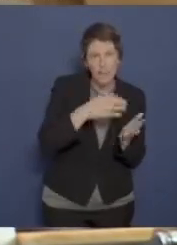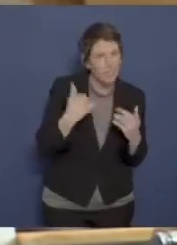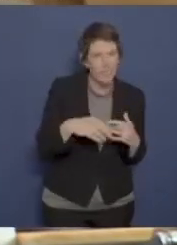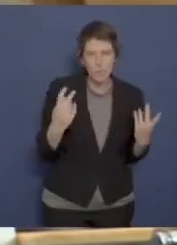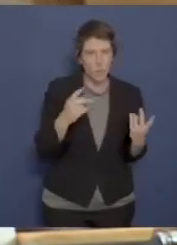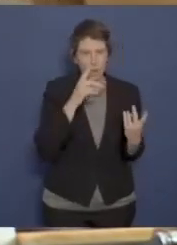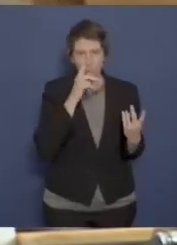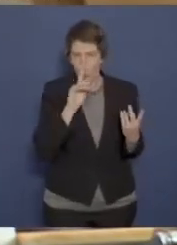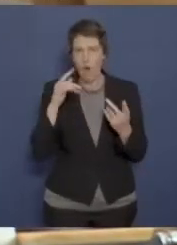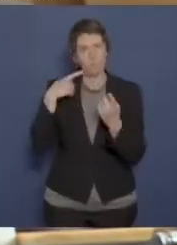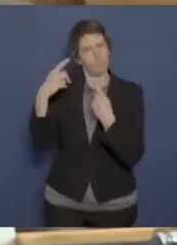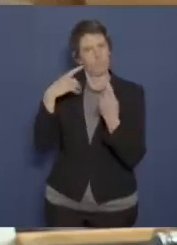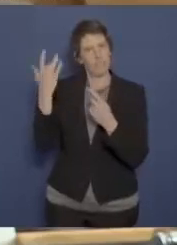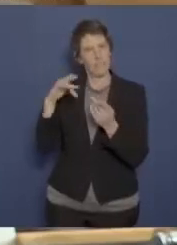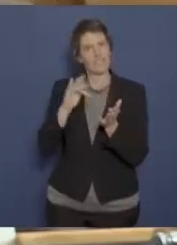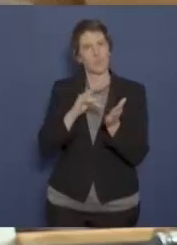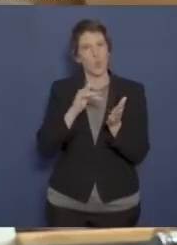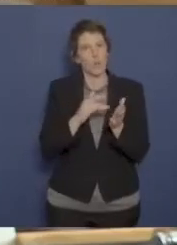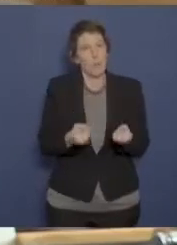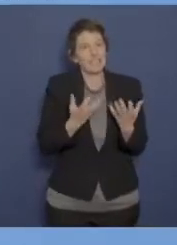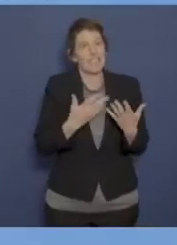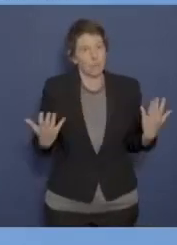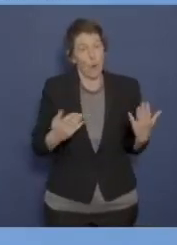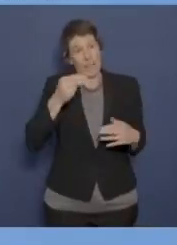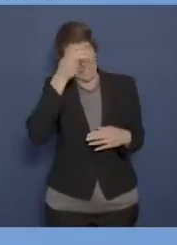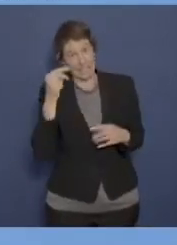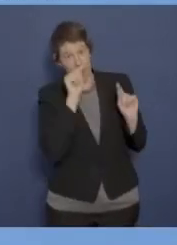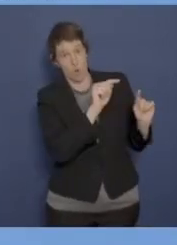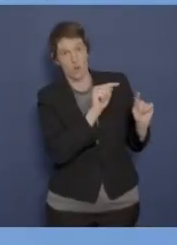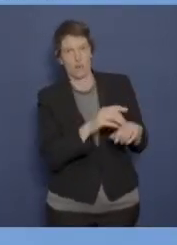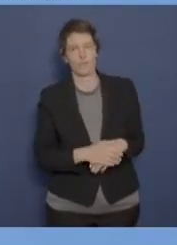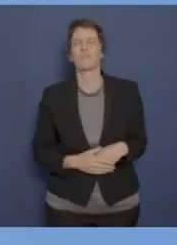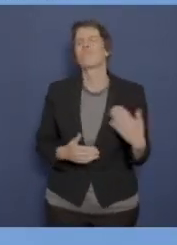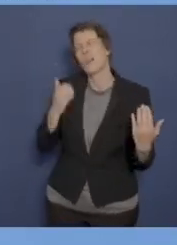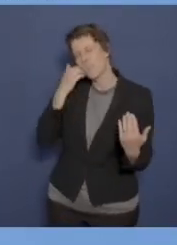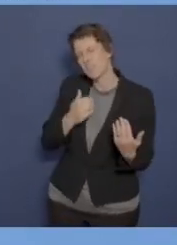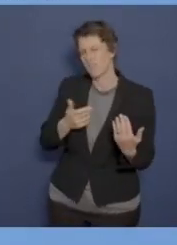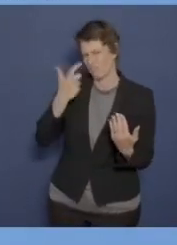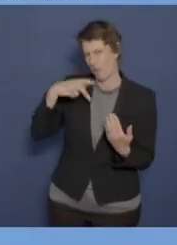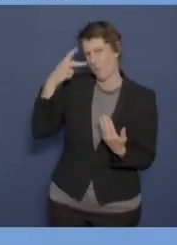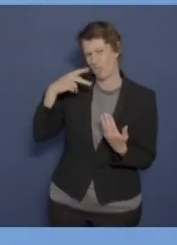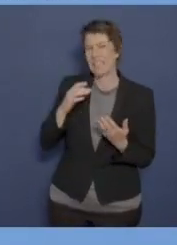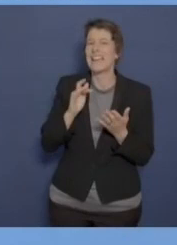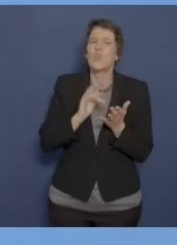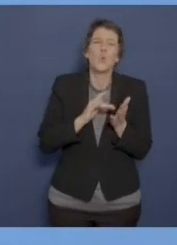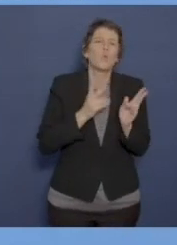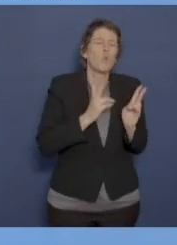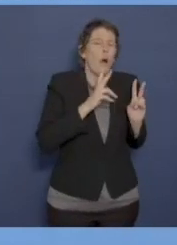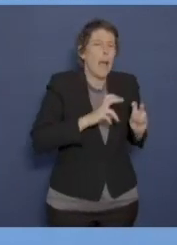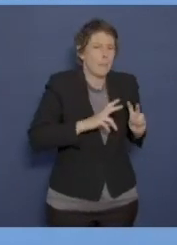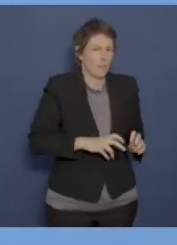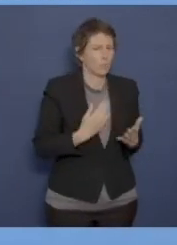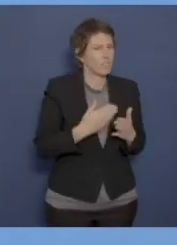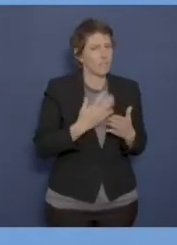Gespräch gesucht, weil der Vorfall in Litauen stattfand? Also ich bitte um Verständnis, dass ich mich zu Details, weil es laufende Ermittlungen sind,